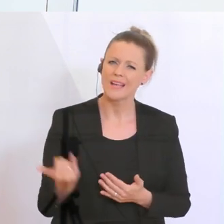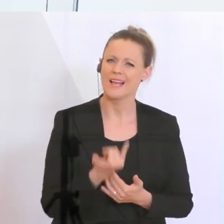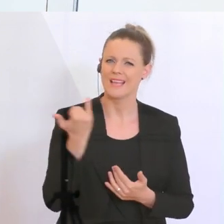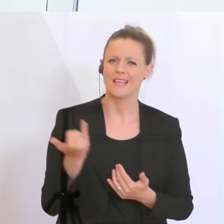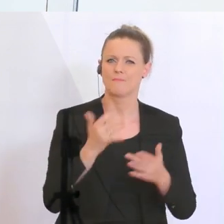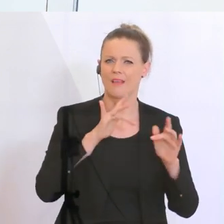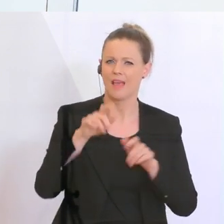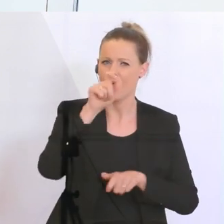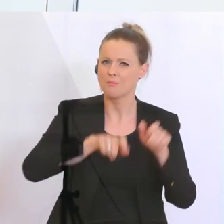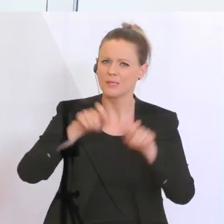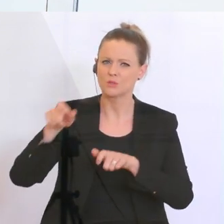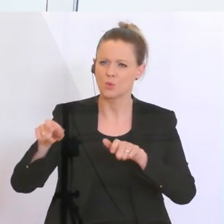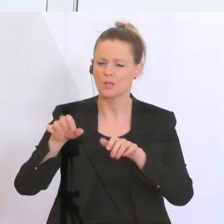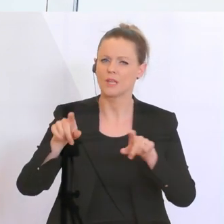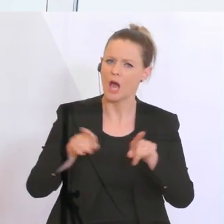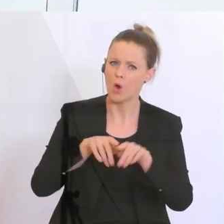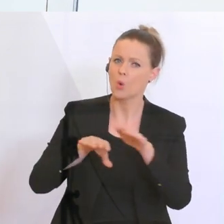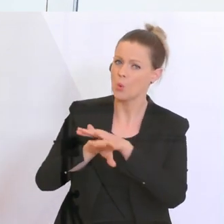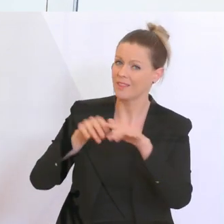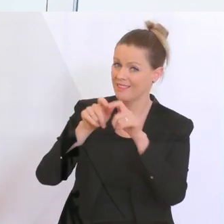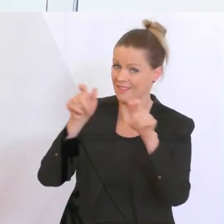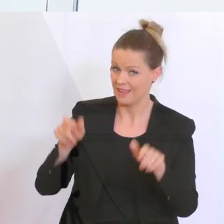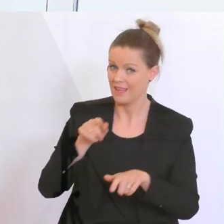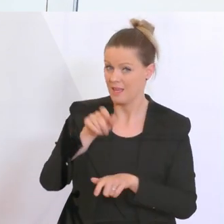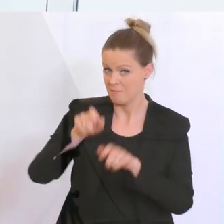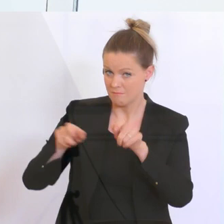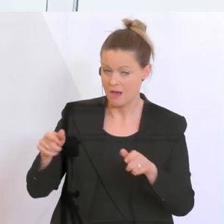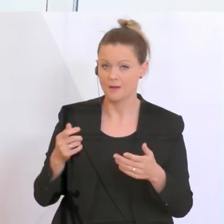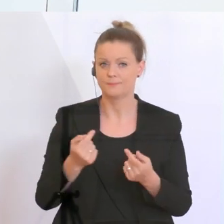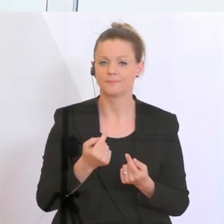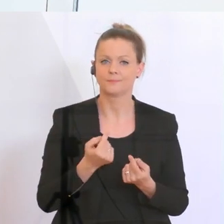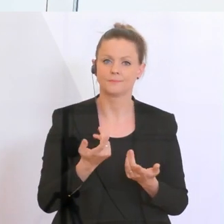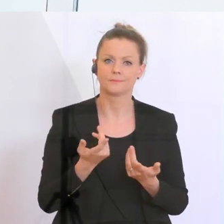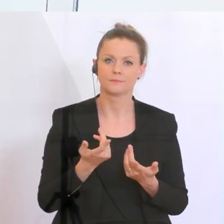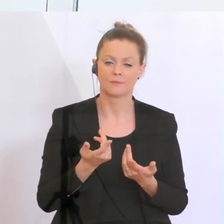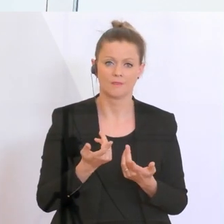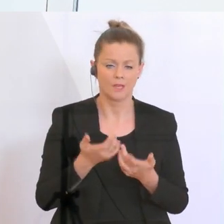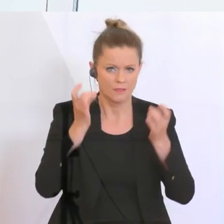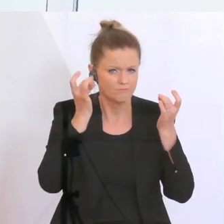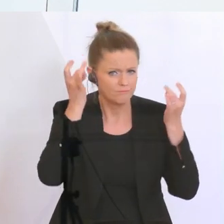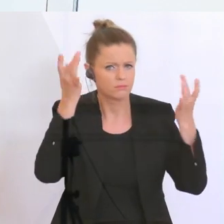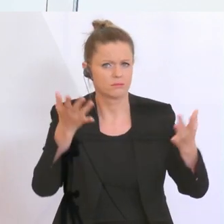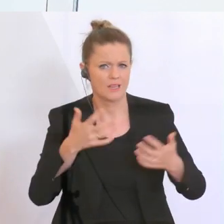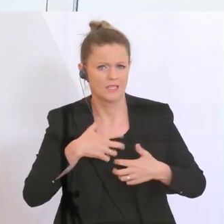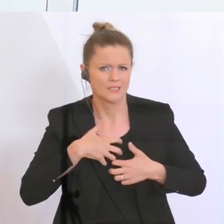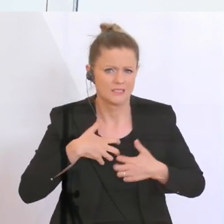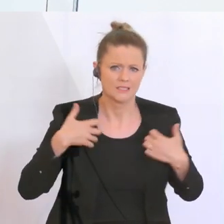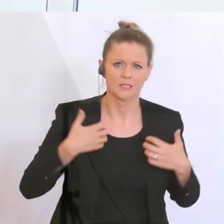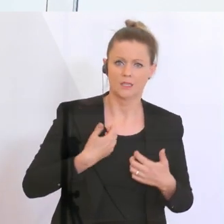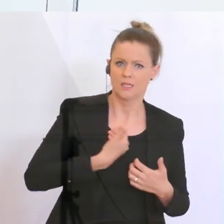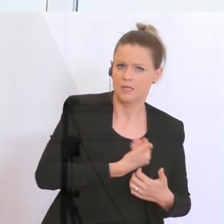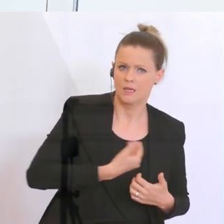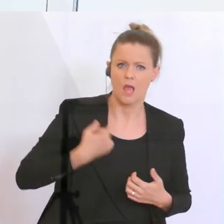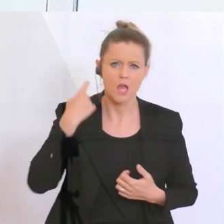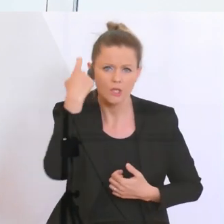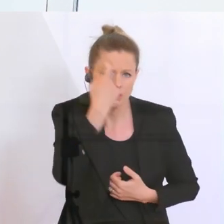Menschen und Unternehmer und auch zunehmend, die wütend, die verzweifelt, die sich große Sorgen um ihre